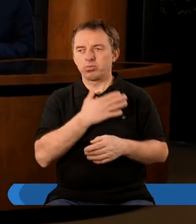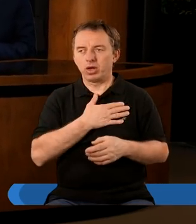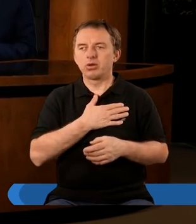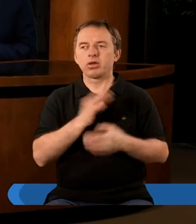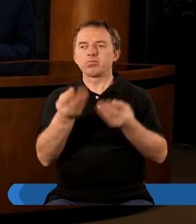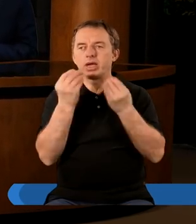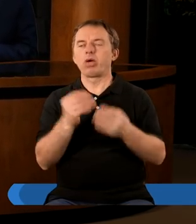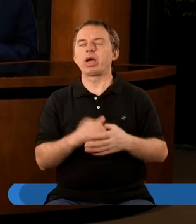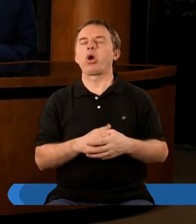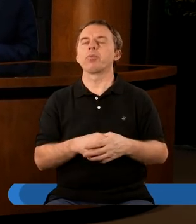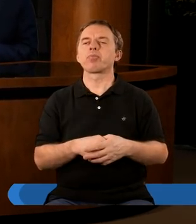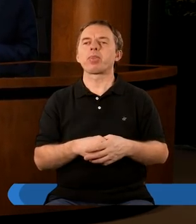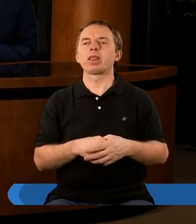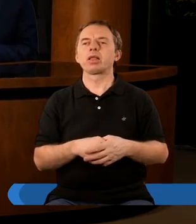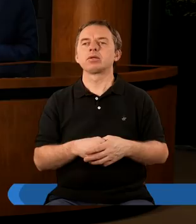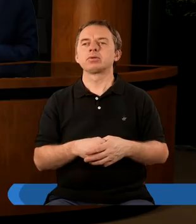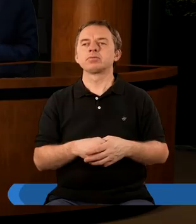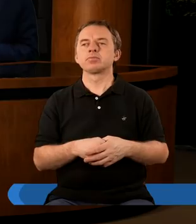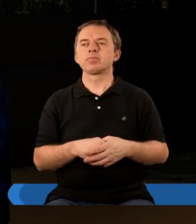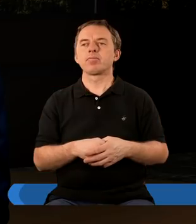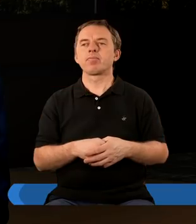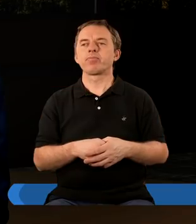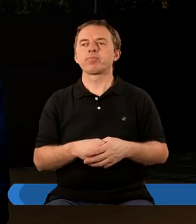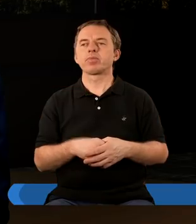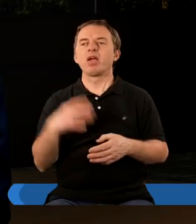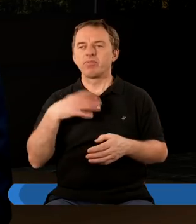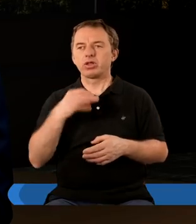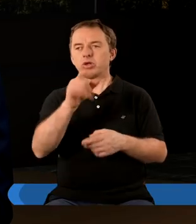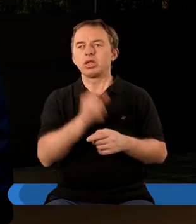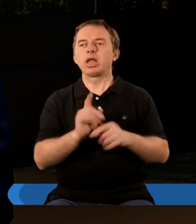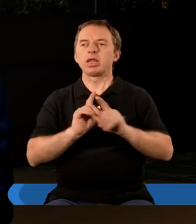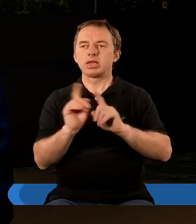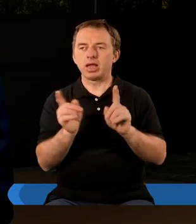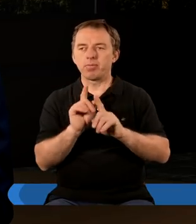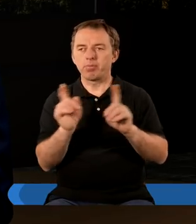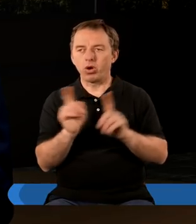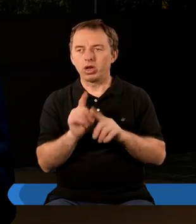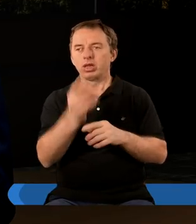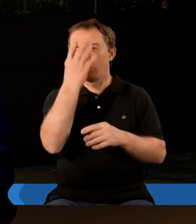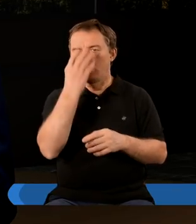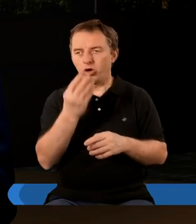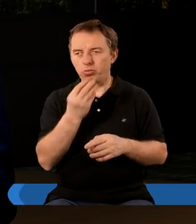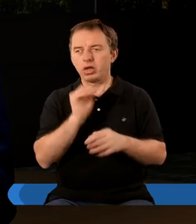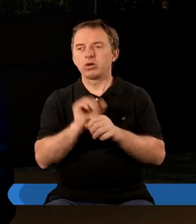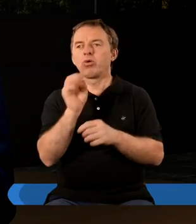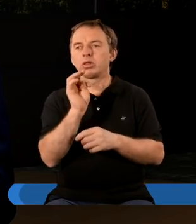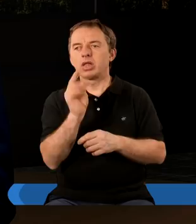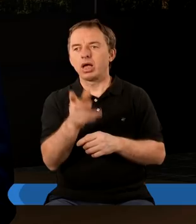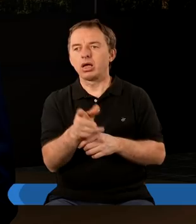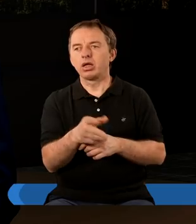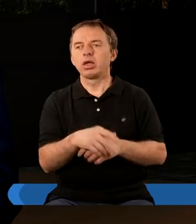też niesamowite. Tak tutaj bardzo takie ciekawe jest, że te symbole, chociaż i te obrazy są takie